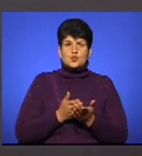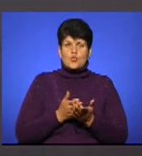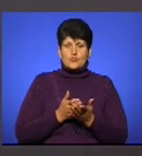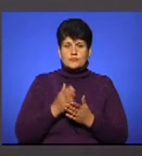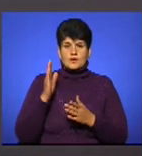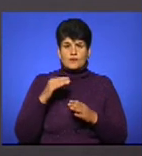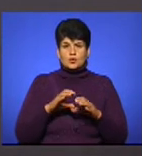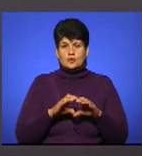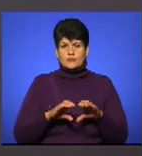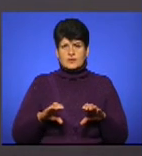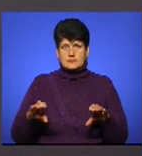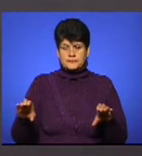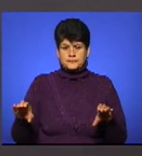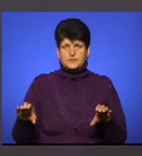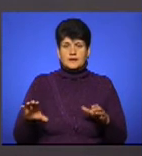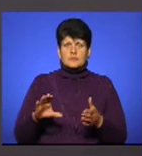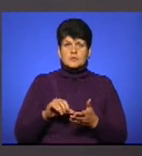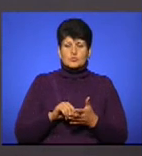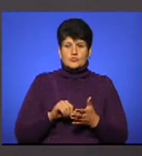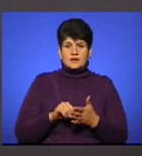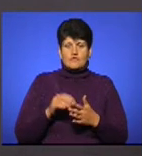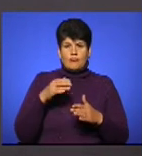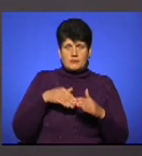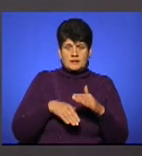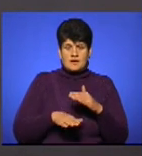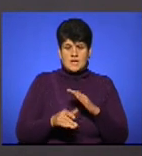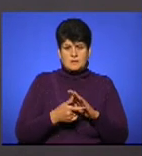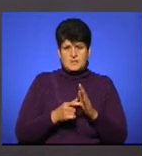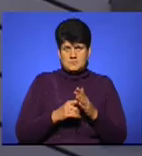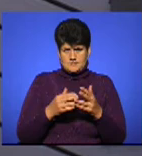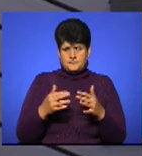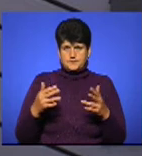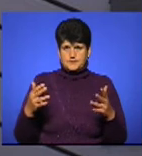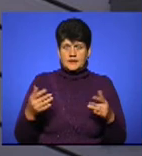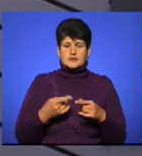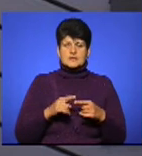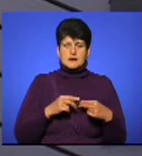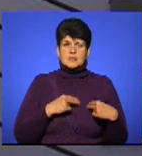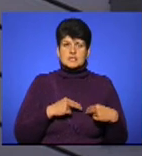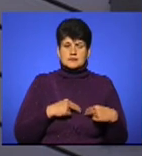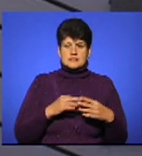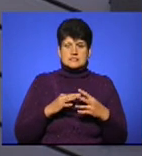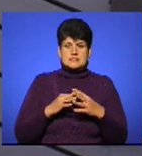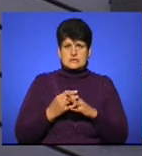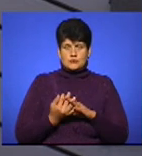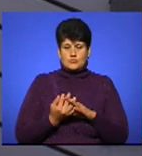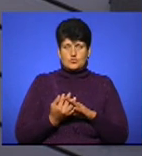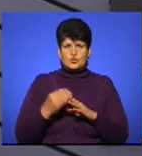водопровідних мереж, з перебуванням в підвальних приміщеннях і тому подібне. Це працівники сільського